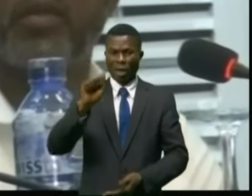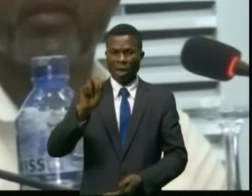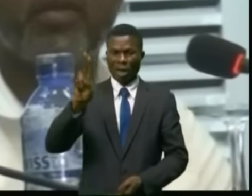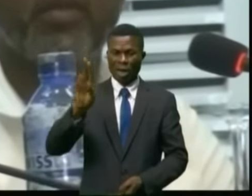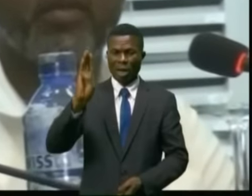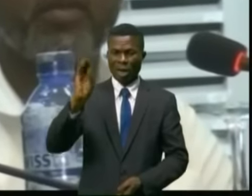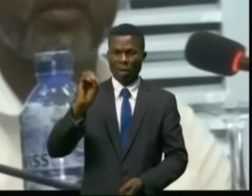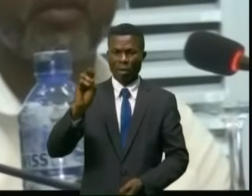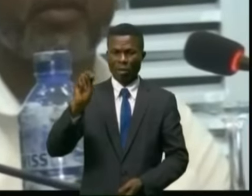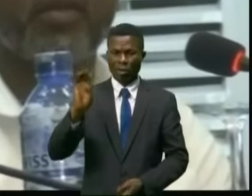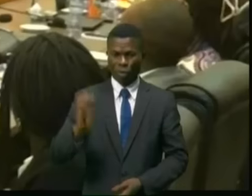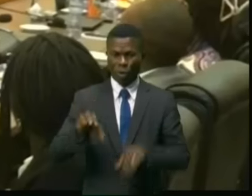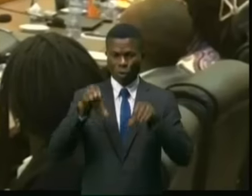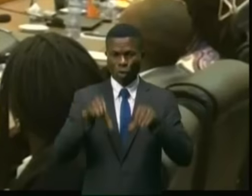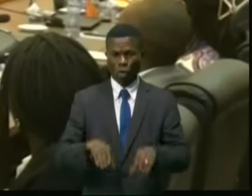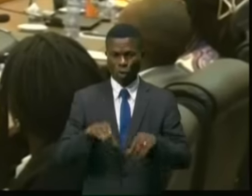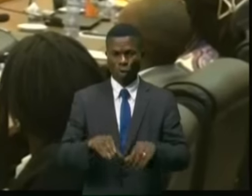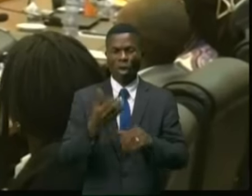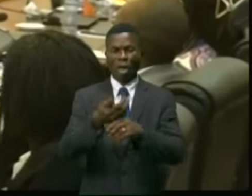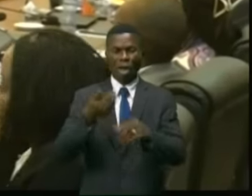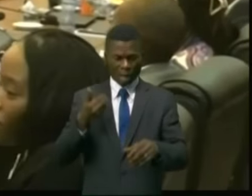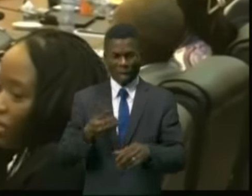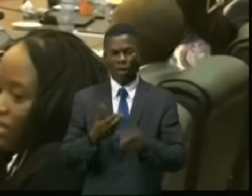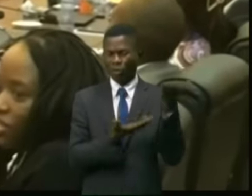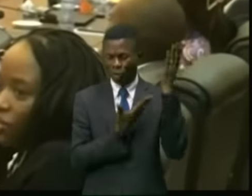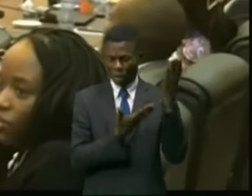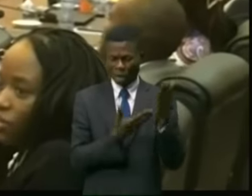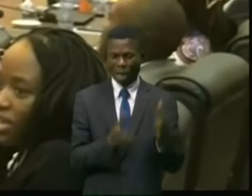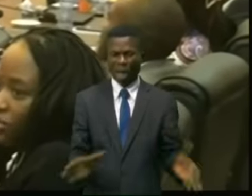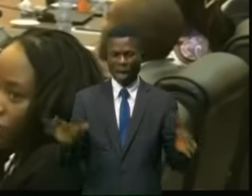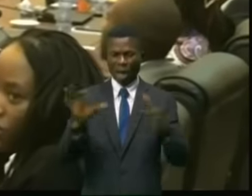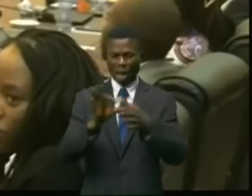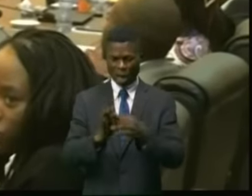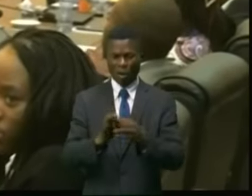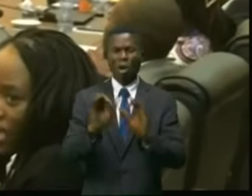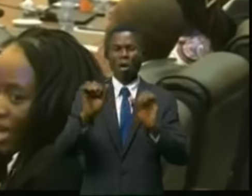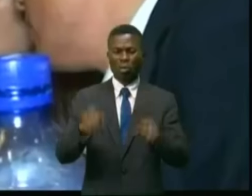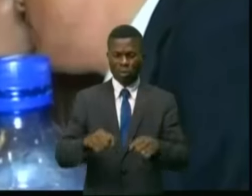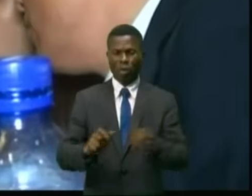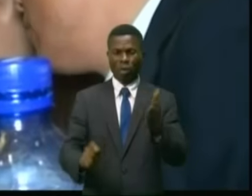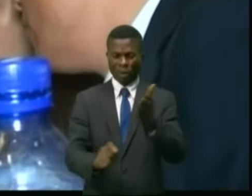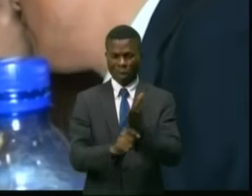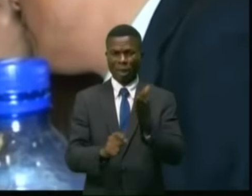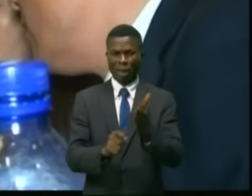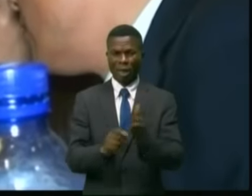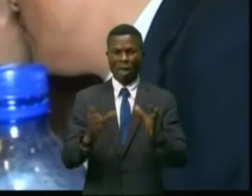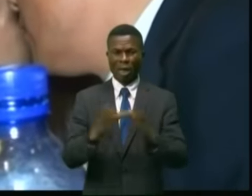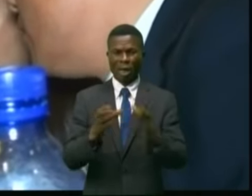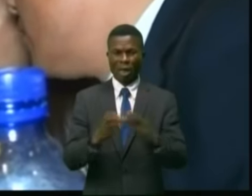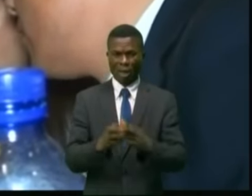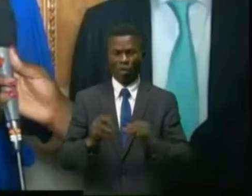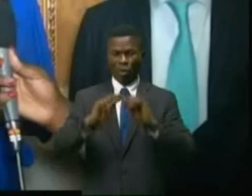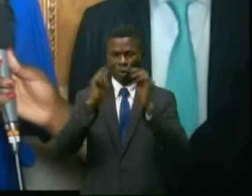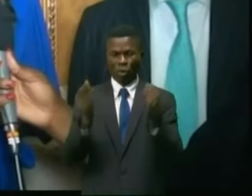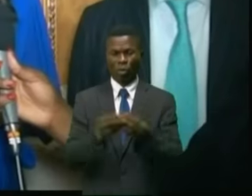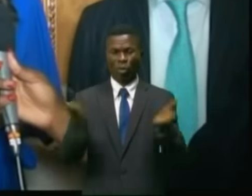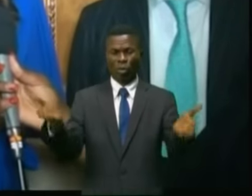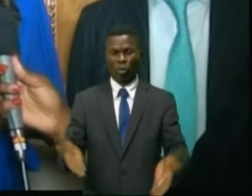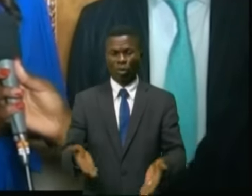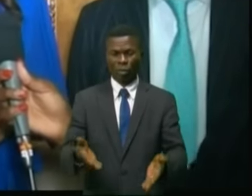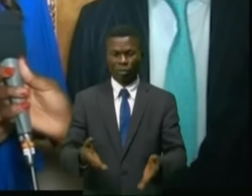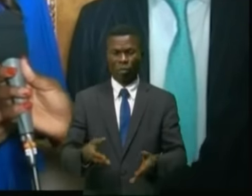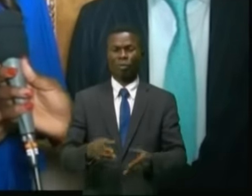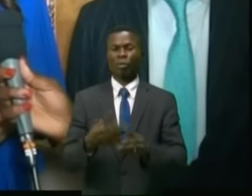RDC. Mais avant, il était utile d'harmoniser leurs possibilités techniques avec l'arsenal existant. Le crédit